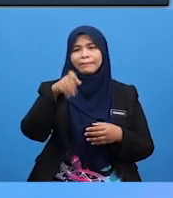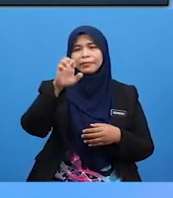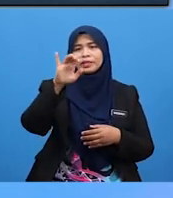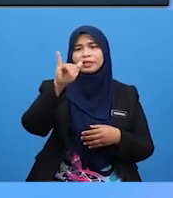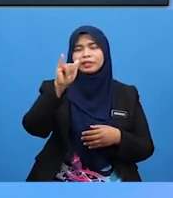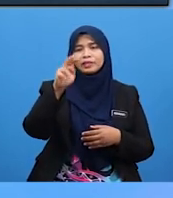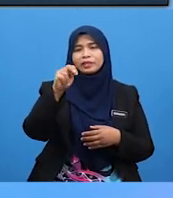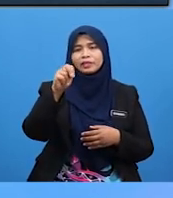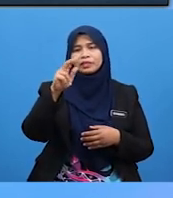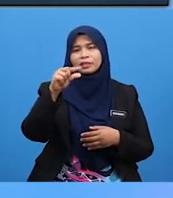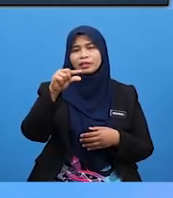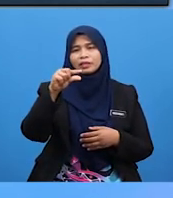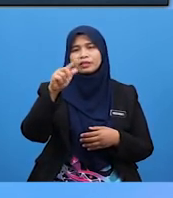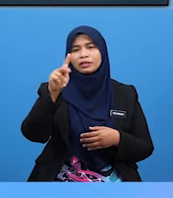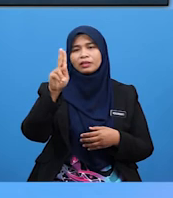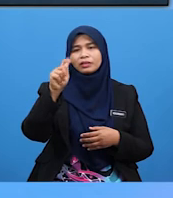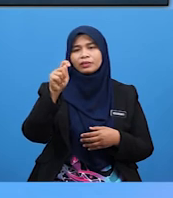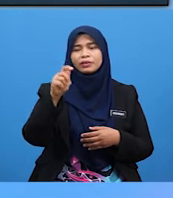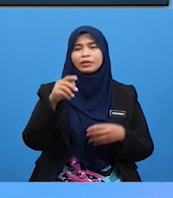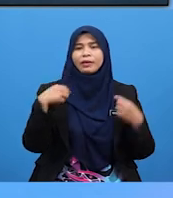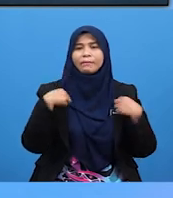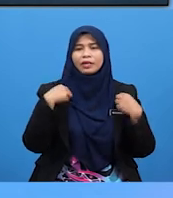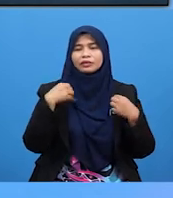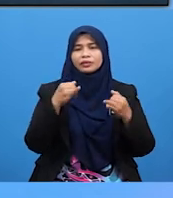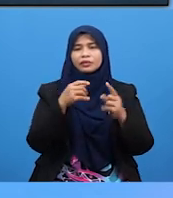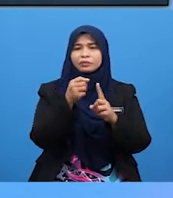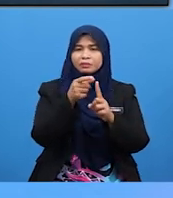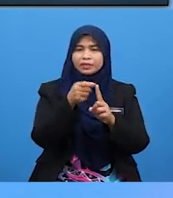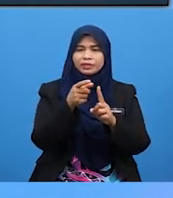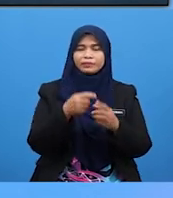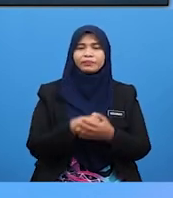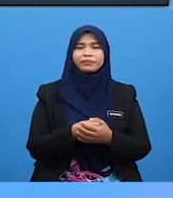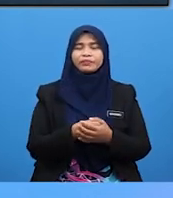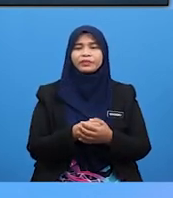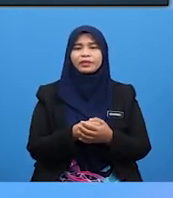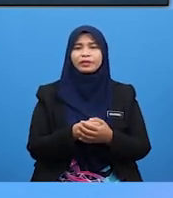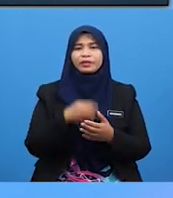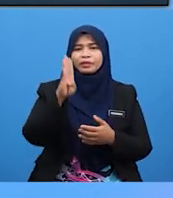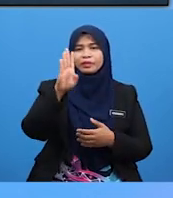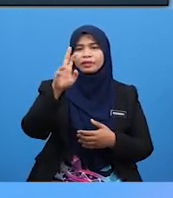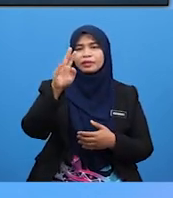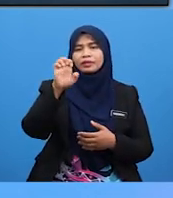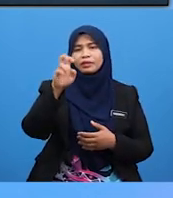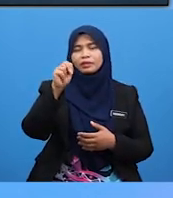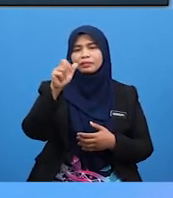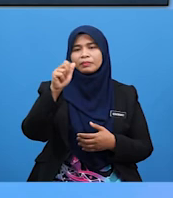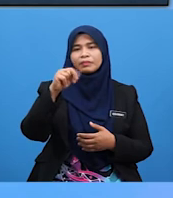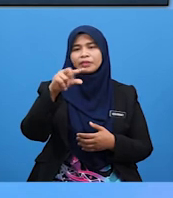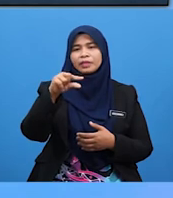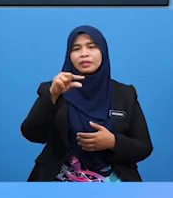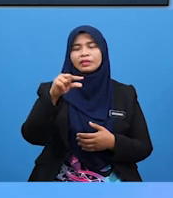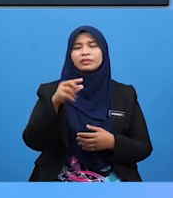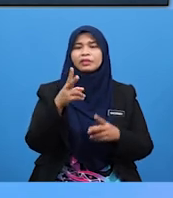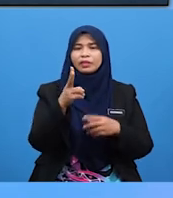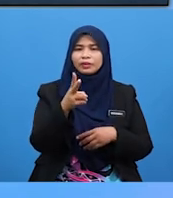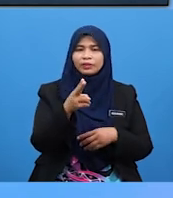Gunting Dan Pensel Jika Murid-murid Tiada Penyangkut Baju Besi Murid-murid